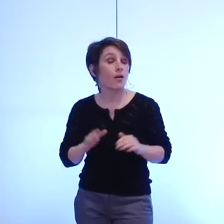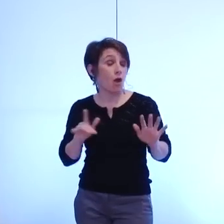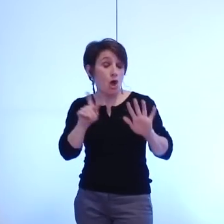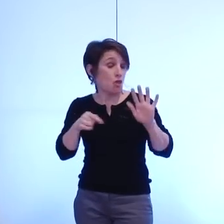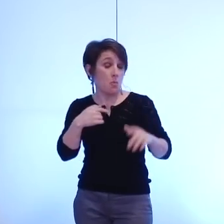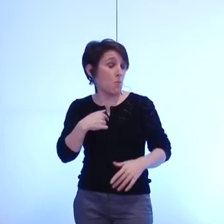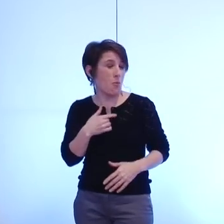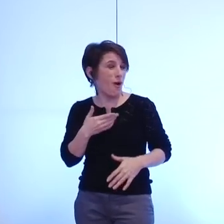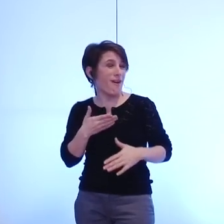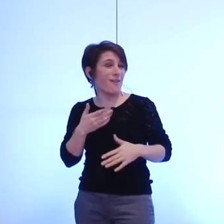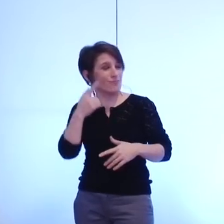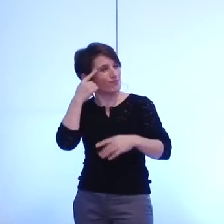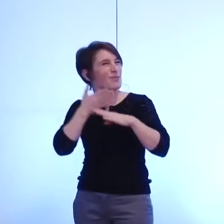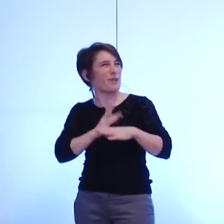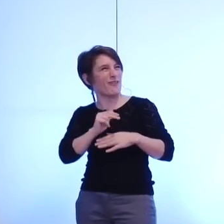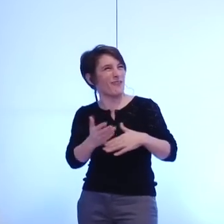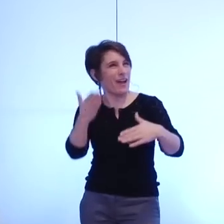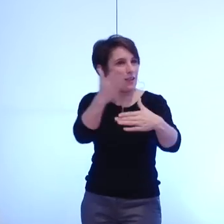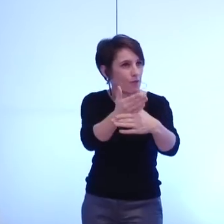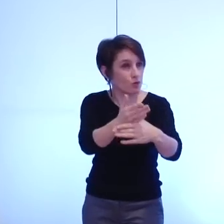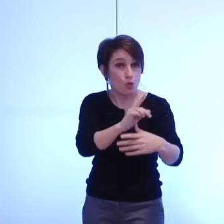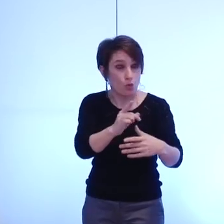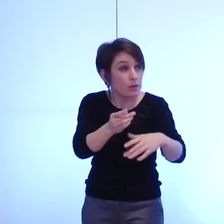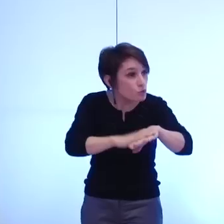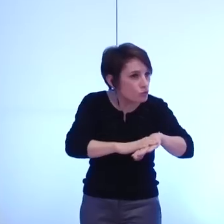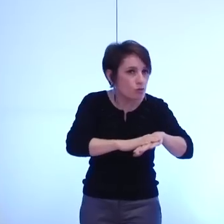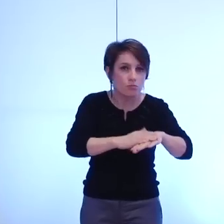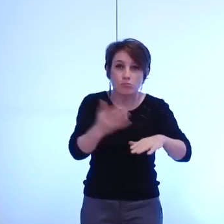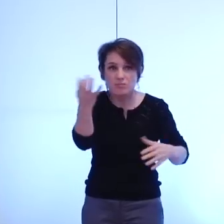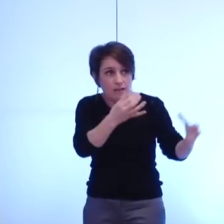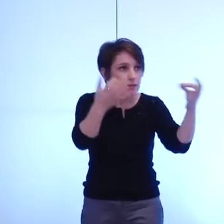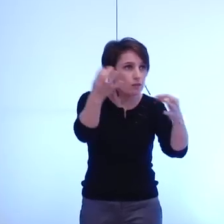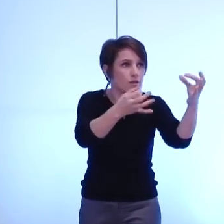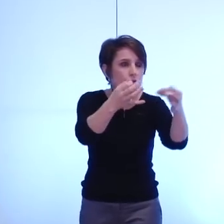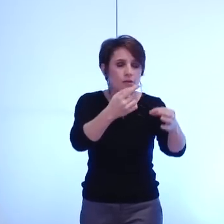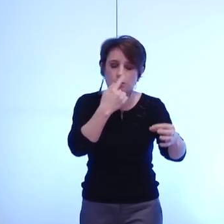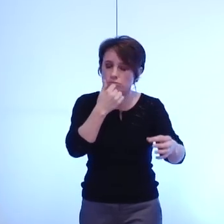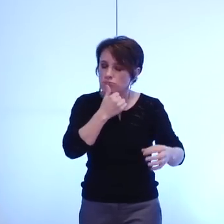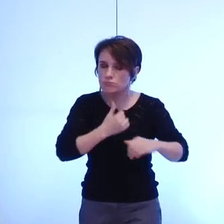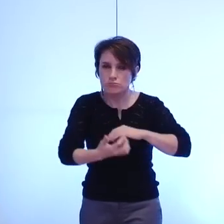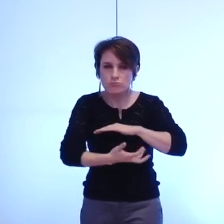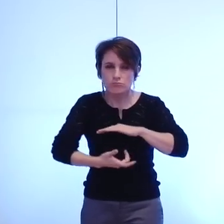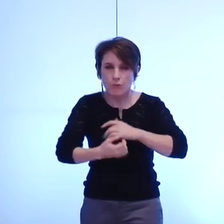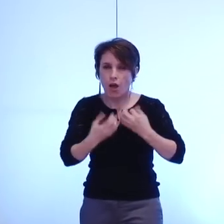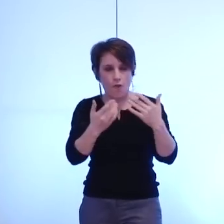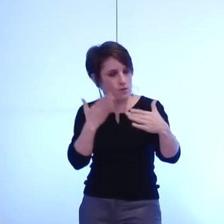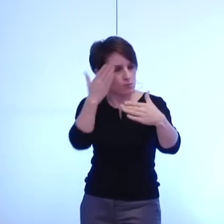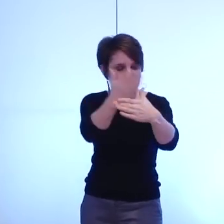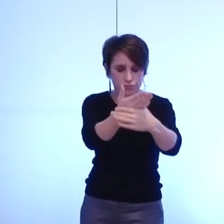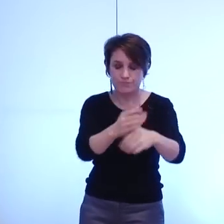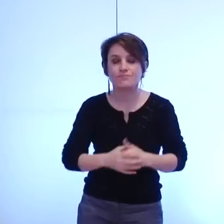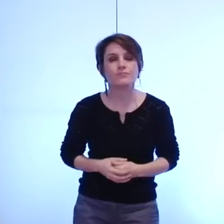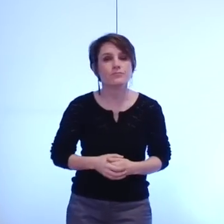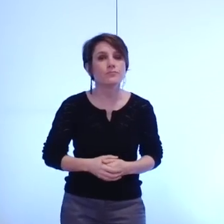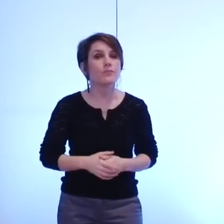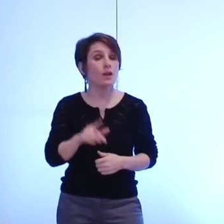mais les débats m'incitent à le faire parce que si la métropole vise notamment à simplifier la vie des